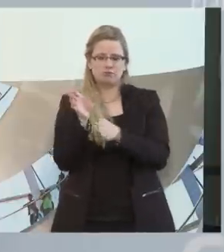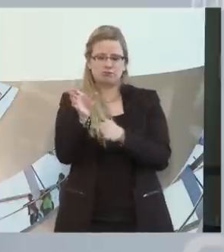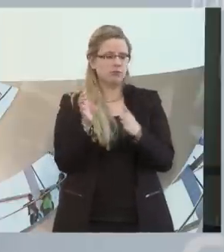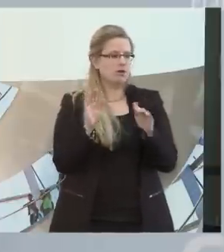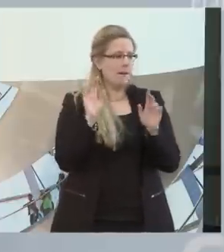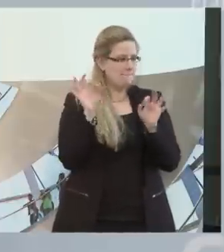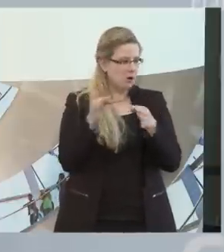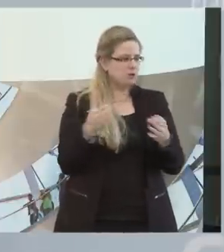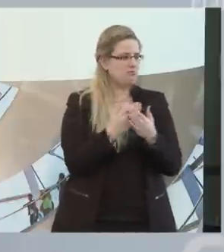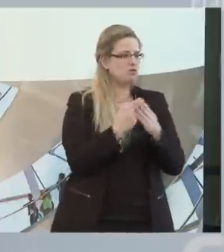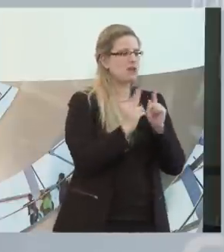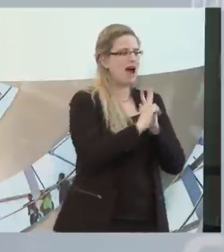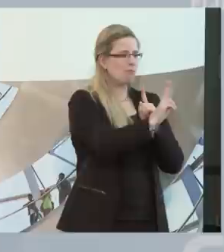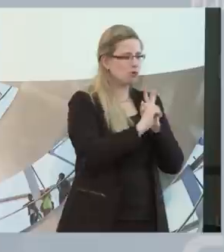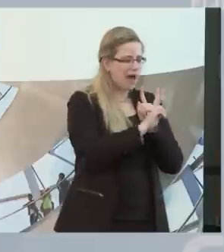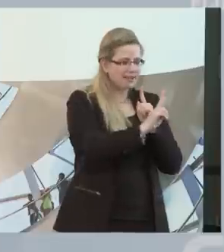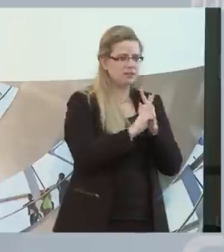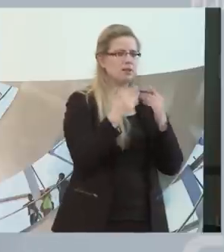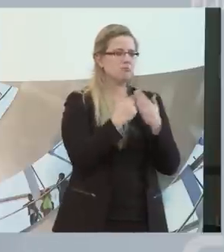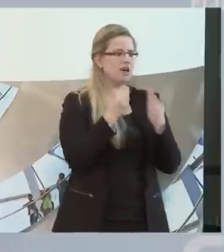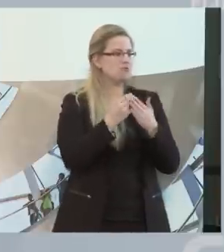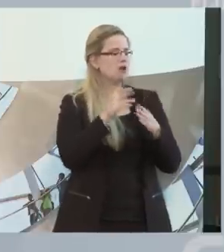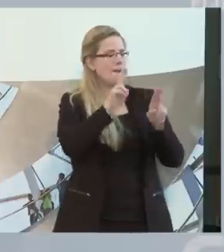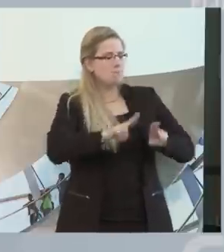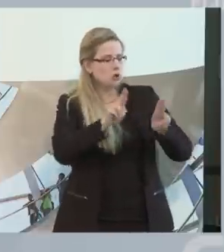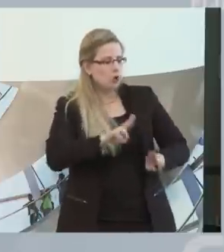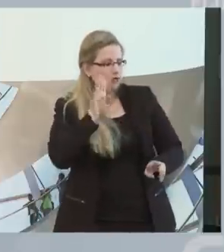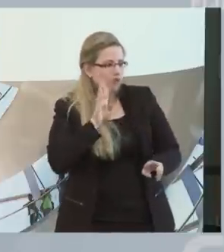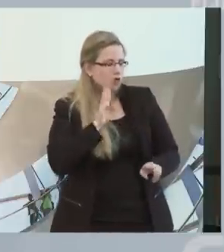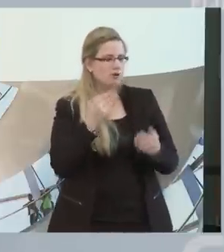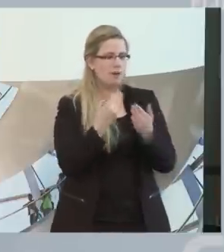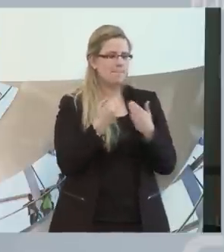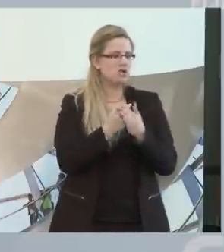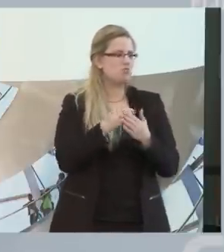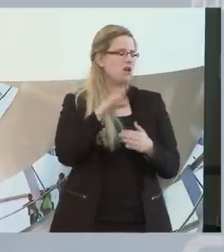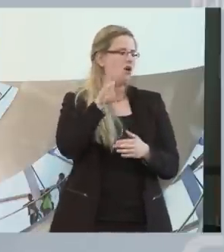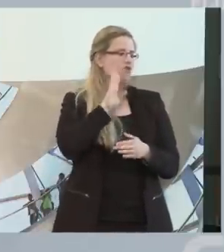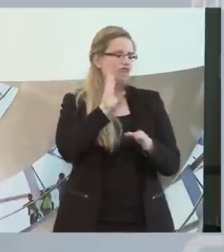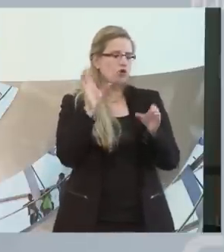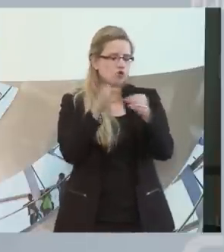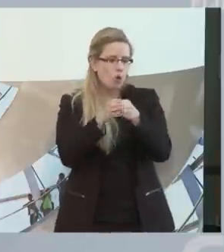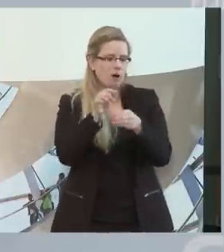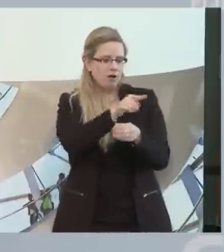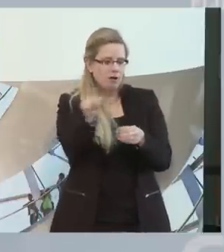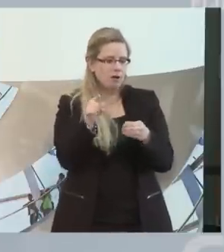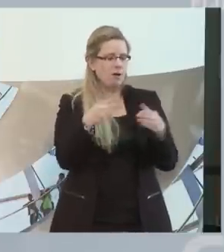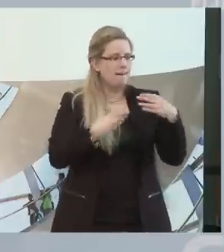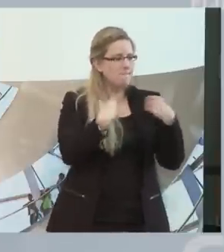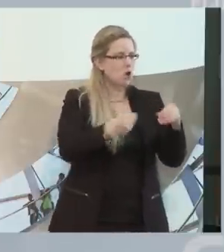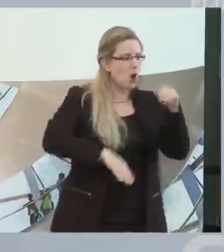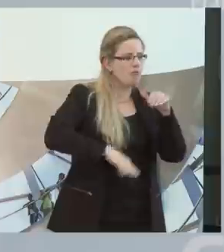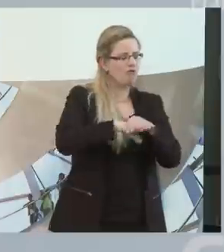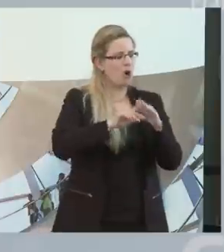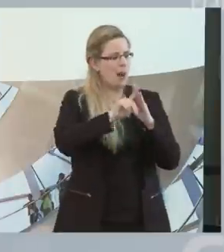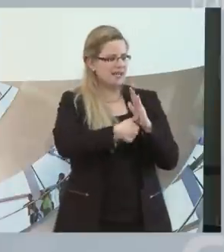wohnen, in betreuten wohnen sind, in den Wohngruppen wohnen, kriegen selbstverständlich die vollen Leistungen der Pflegeversicherung.